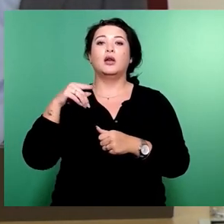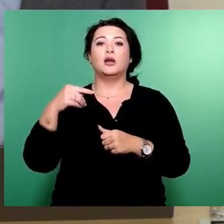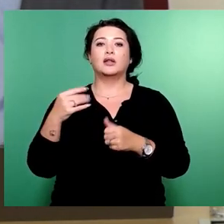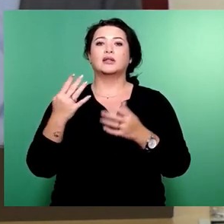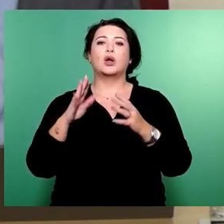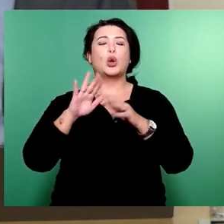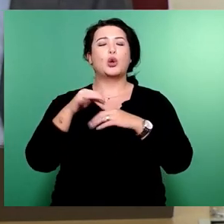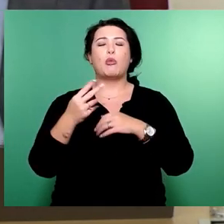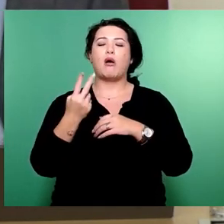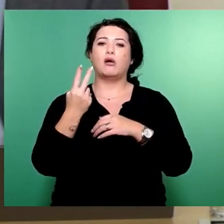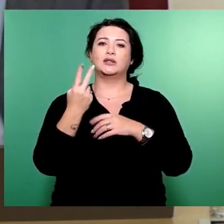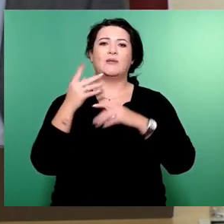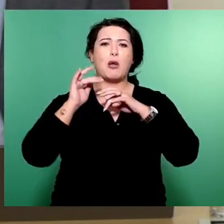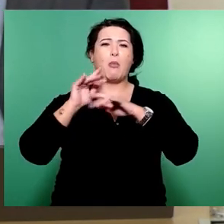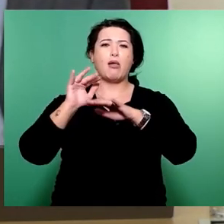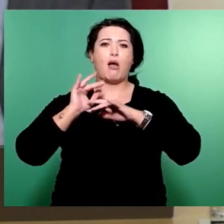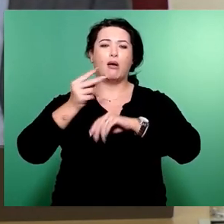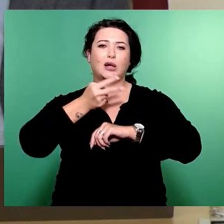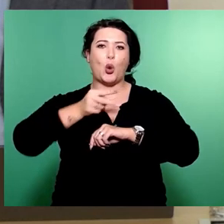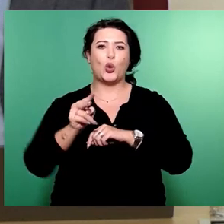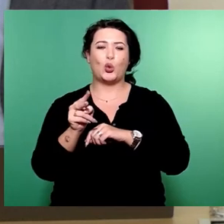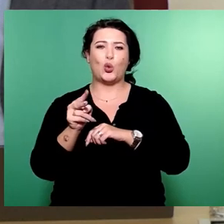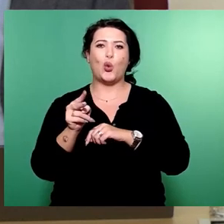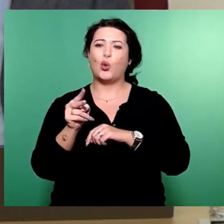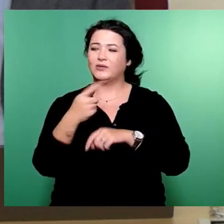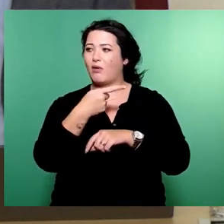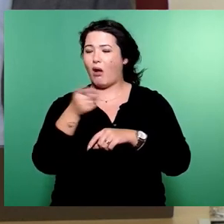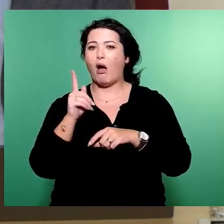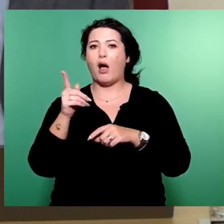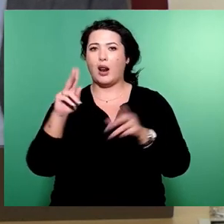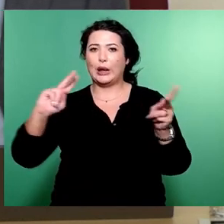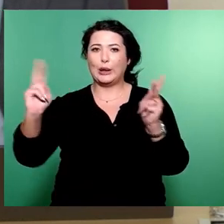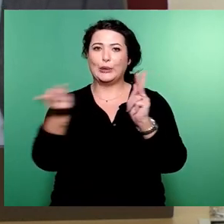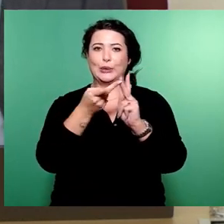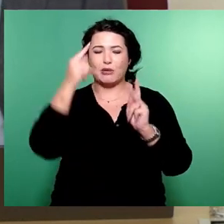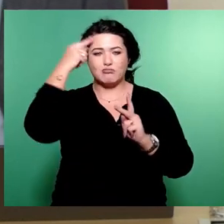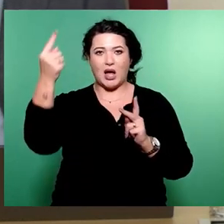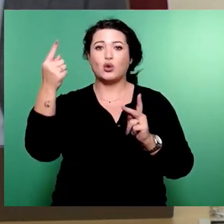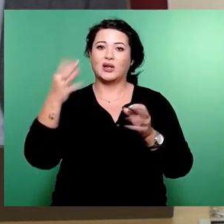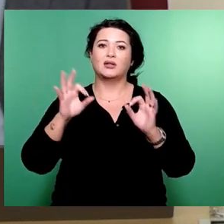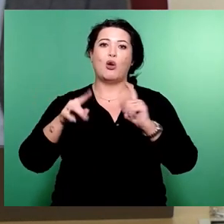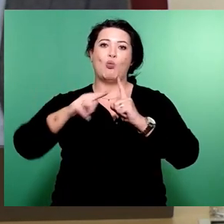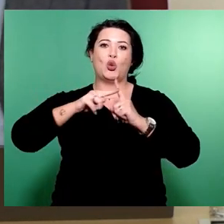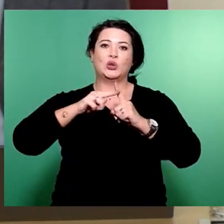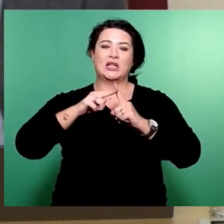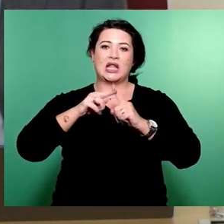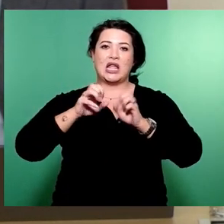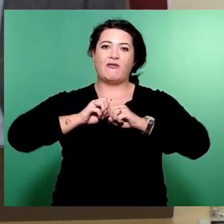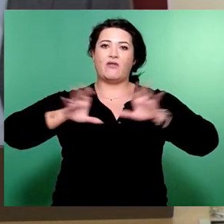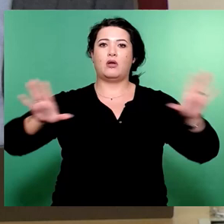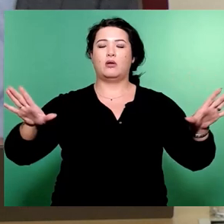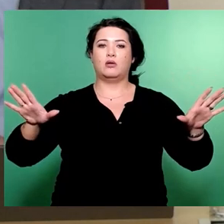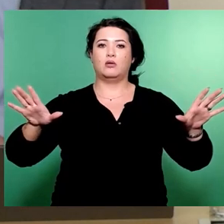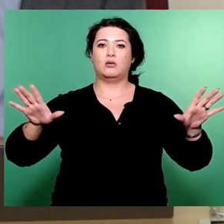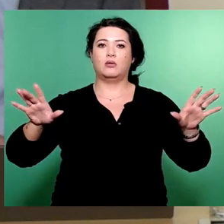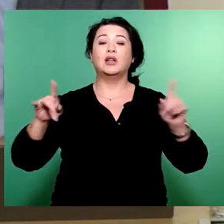Euro sind wir uns einig und findet dies ein gutes Signal. Es ist auch richtig und zutiefst demokratisch, dass der Rat und die